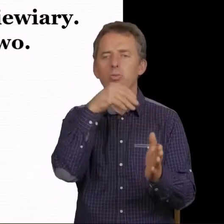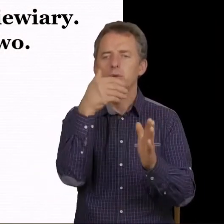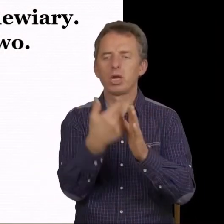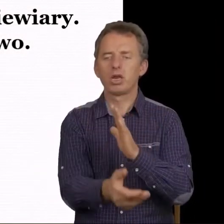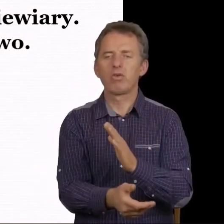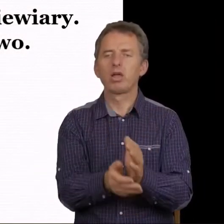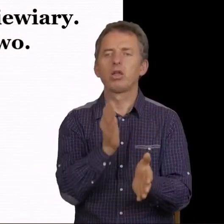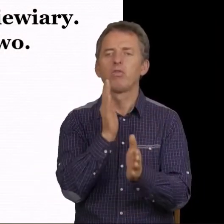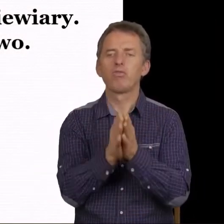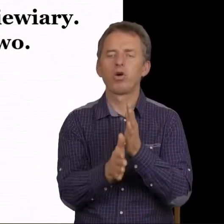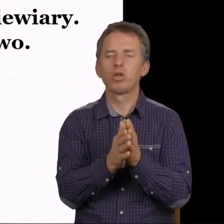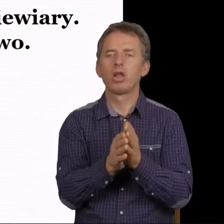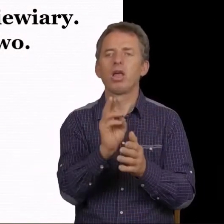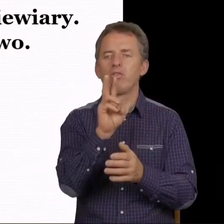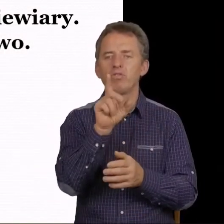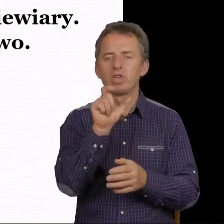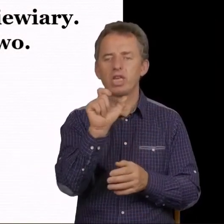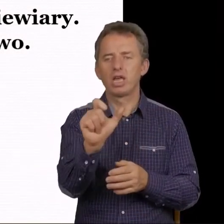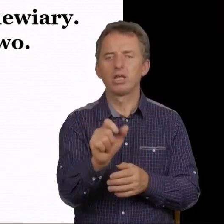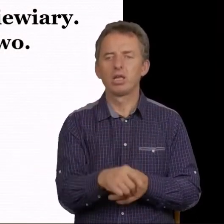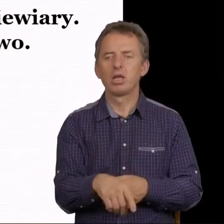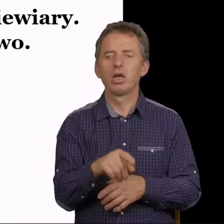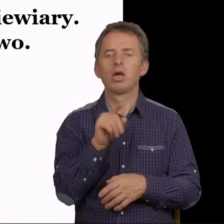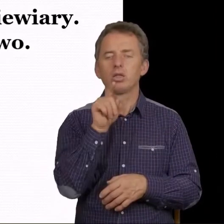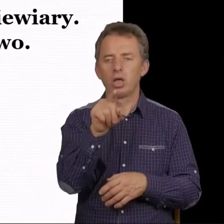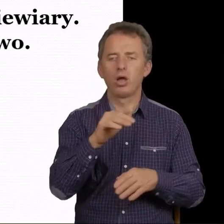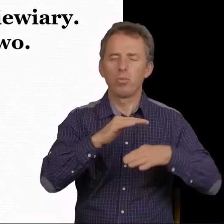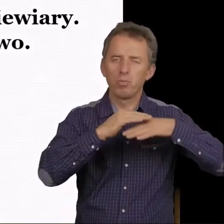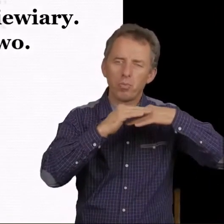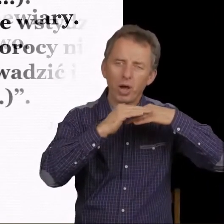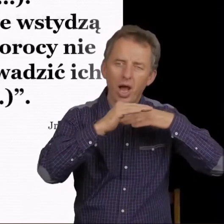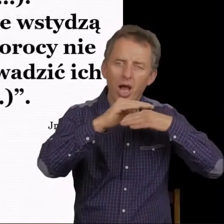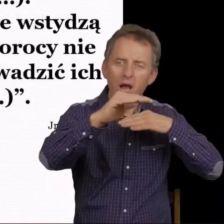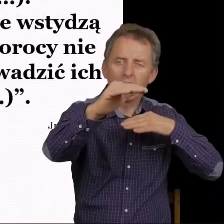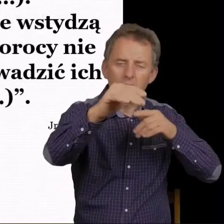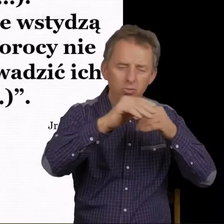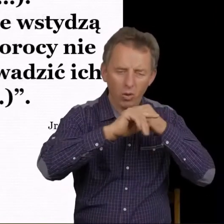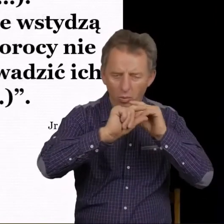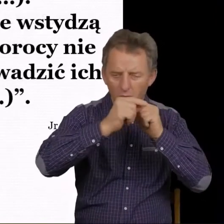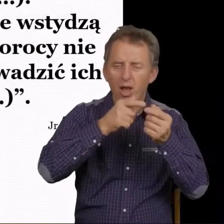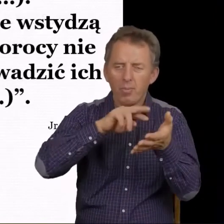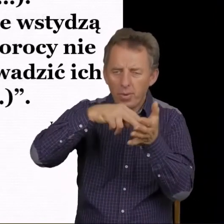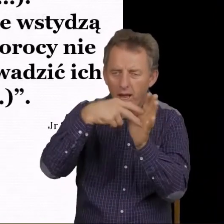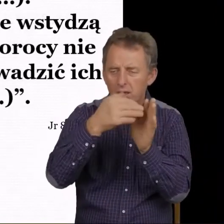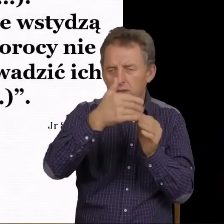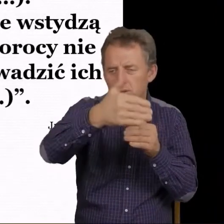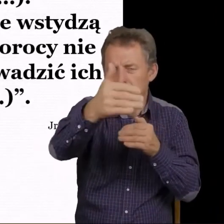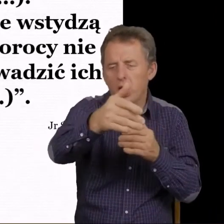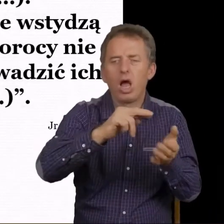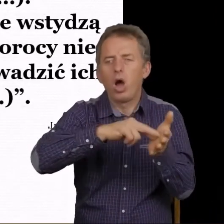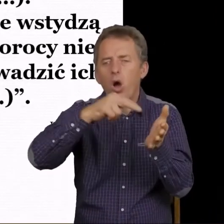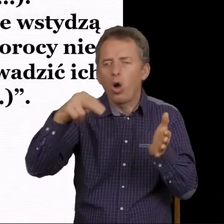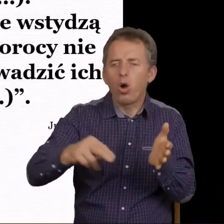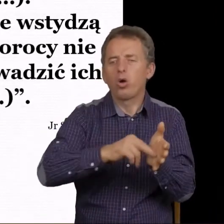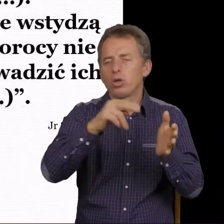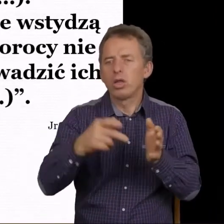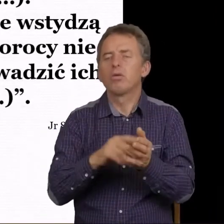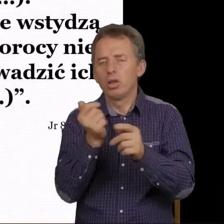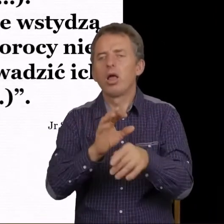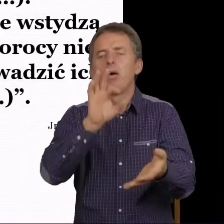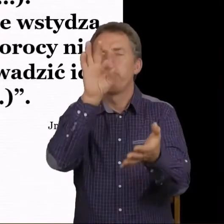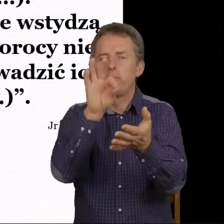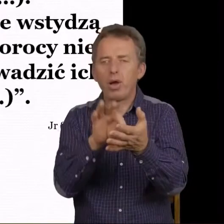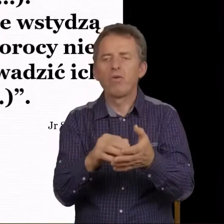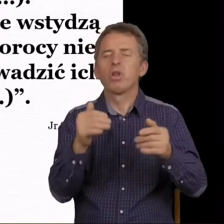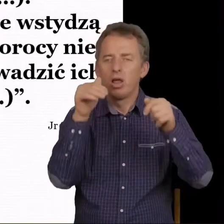prawda? A więc pasmo odstępstw z powodu niewinnych nawet, no pewne